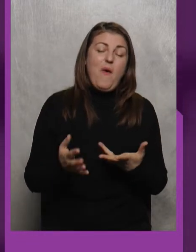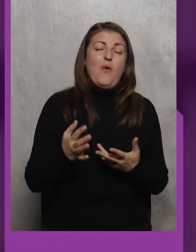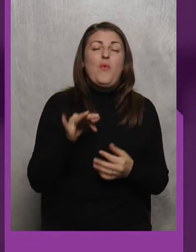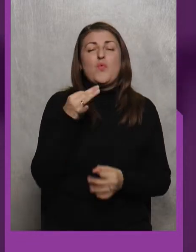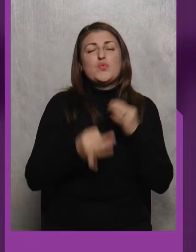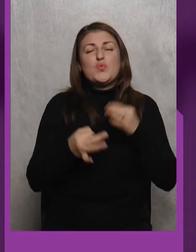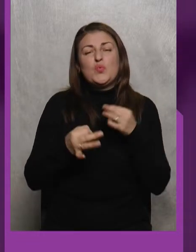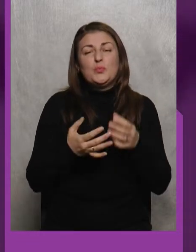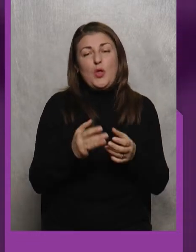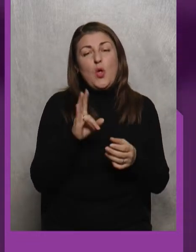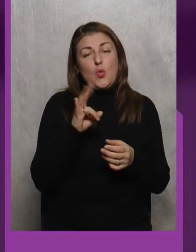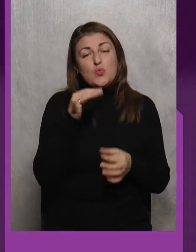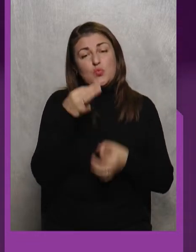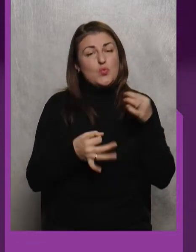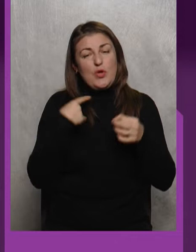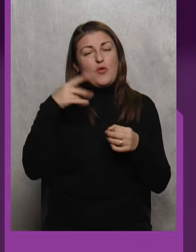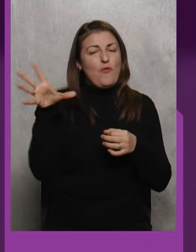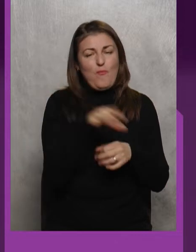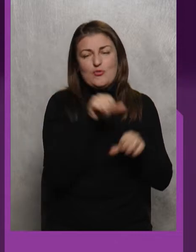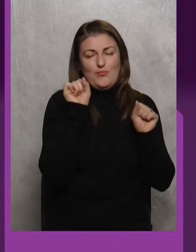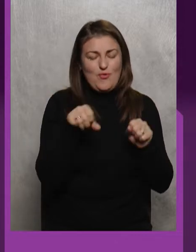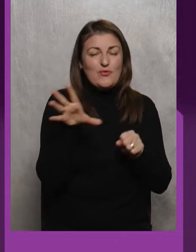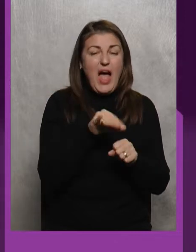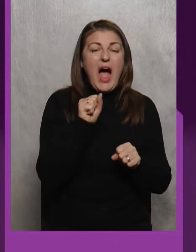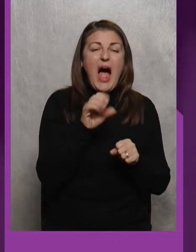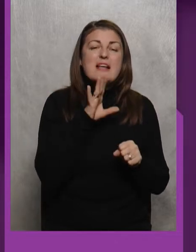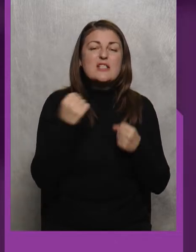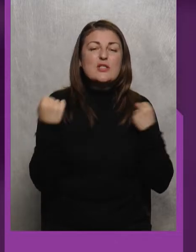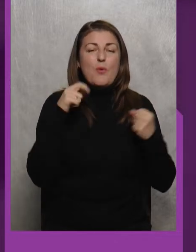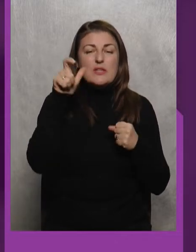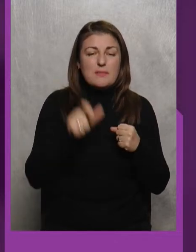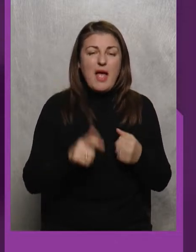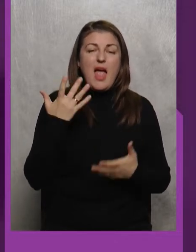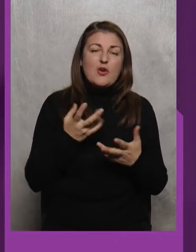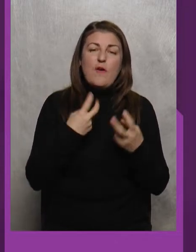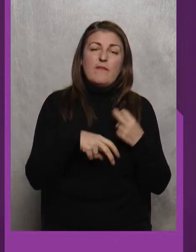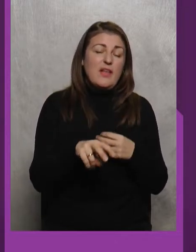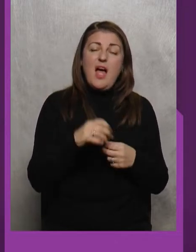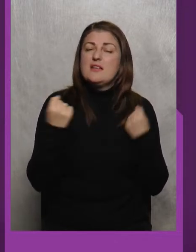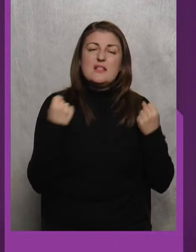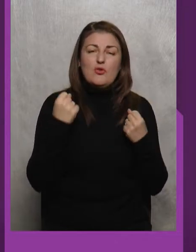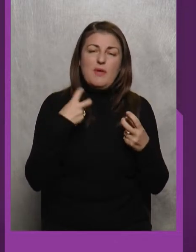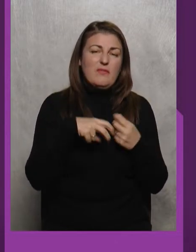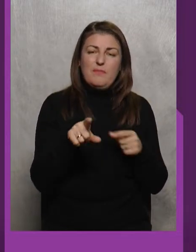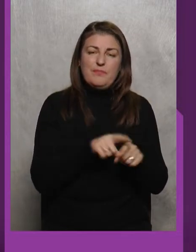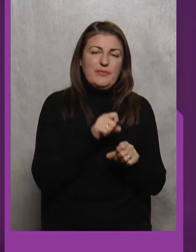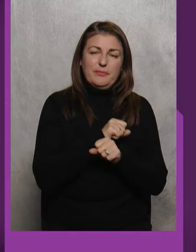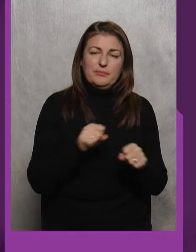Судді Ні, судді то можна все Я розумію А от спортсменка Якщо ви десь таким Ні, спортсменки не можна